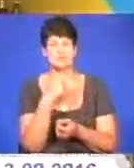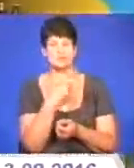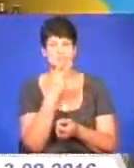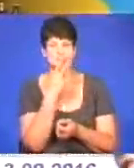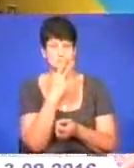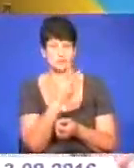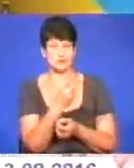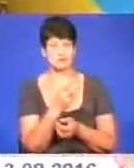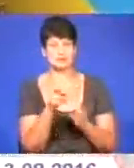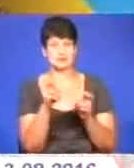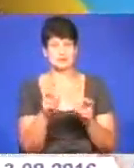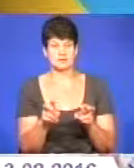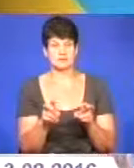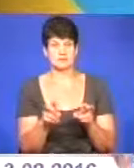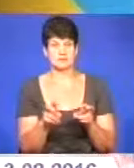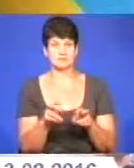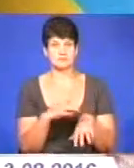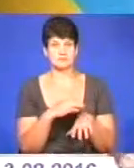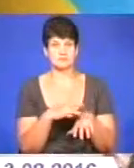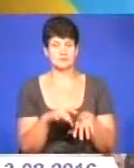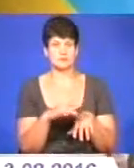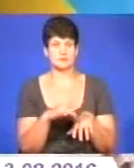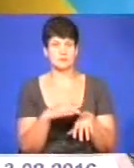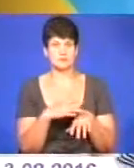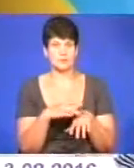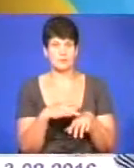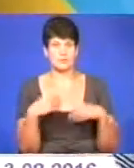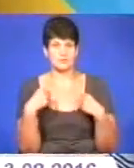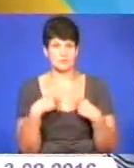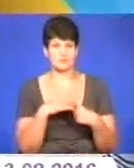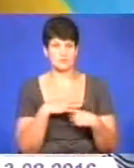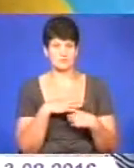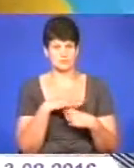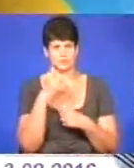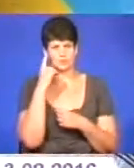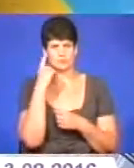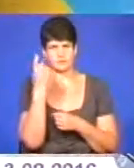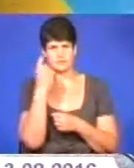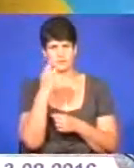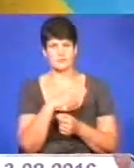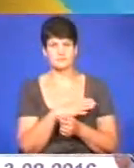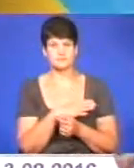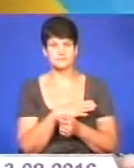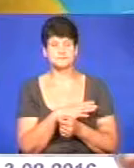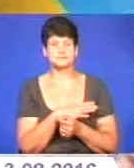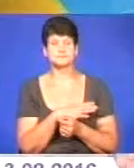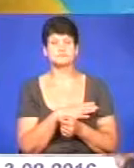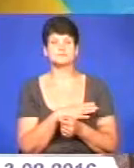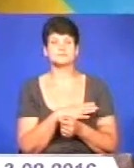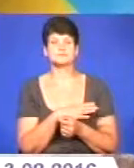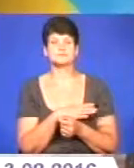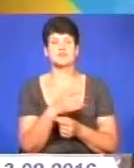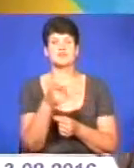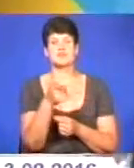сидить, зовсім роздіти. Таке враження, що він п'яний був, розумієте? Так, ну і